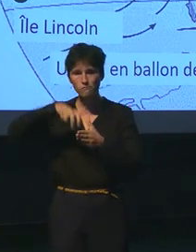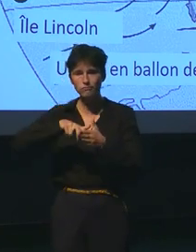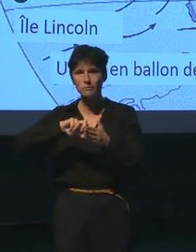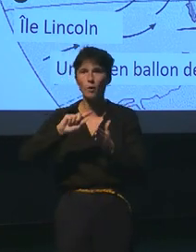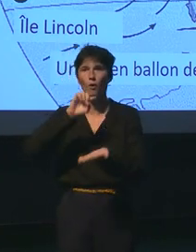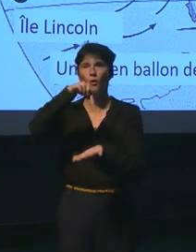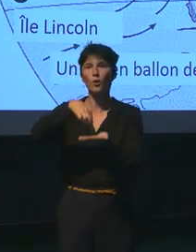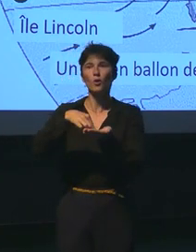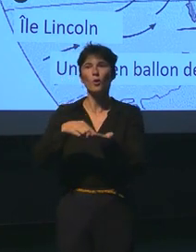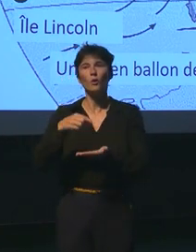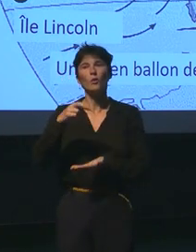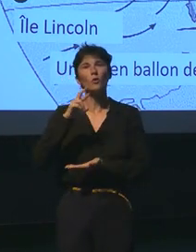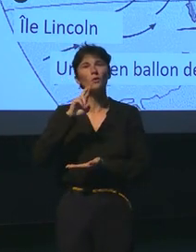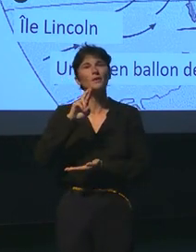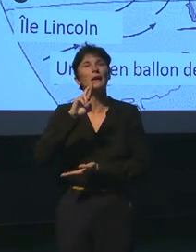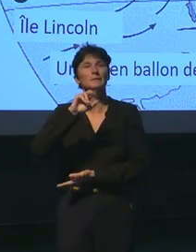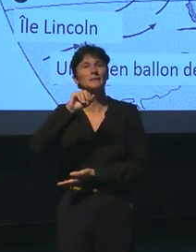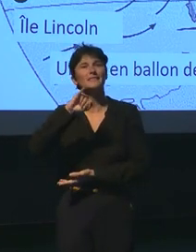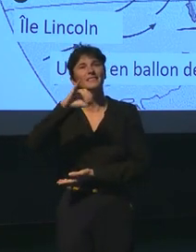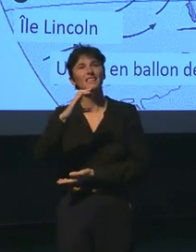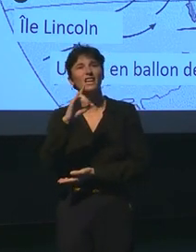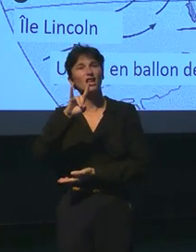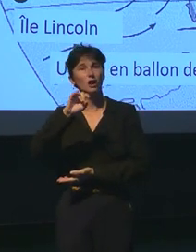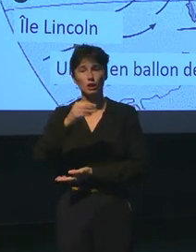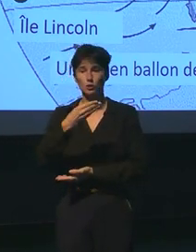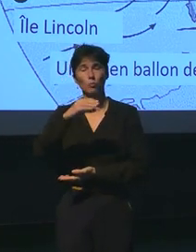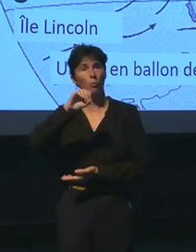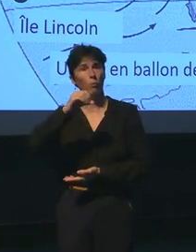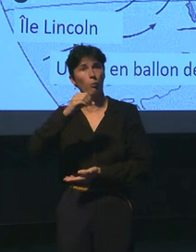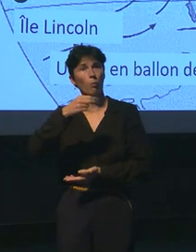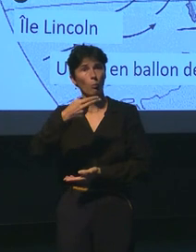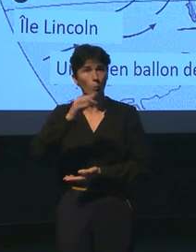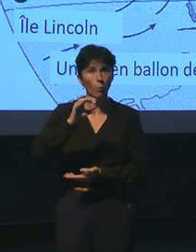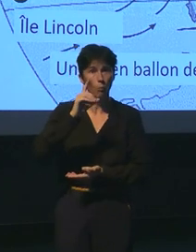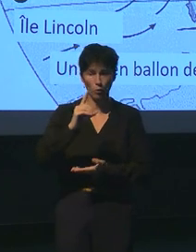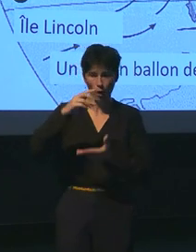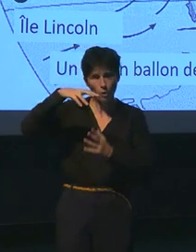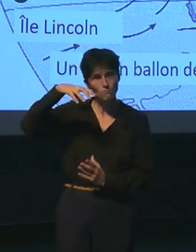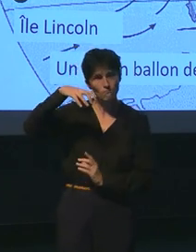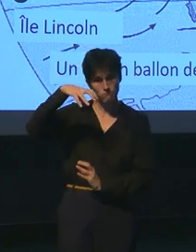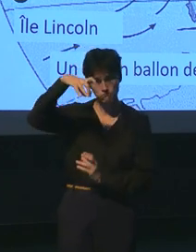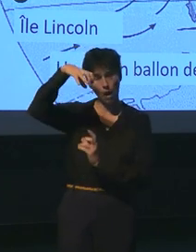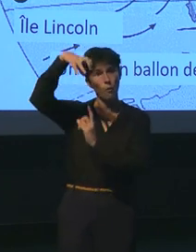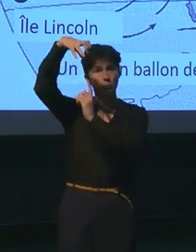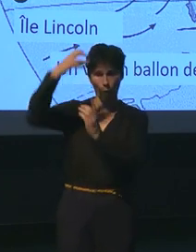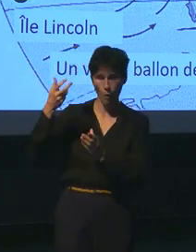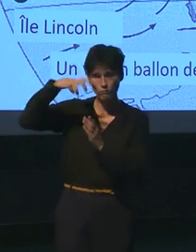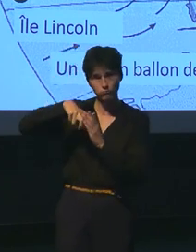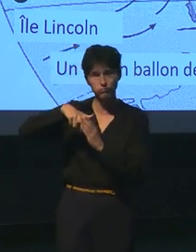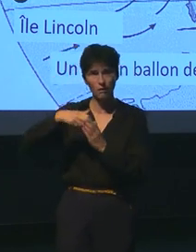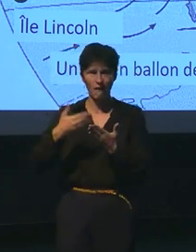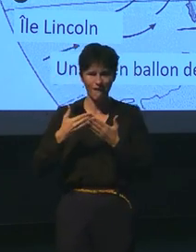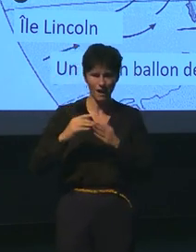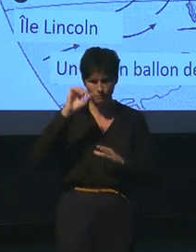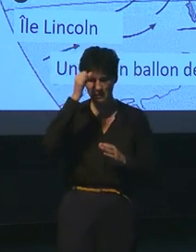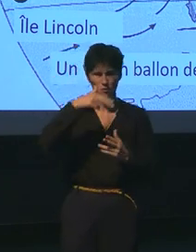sécessions. La guerre de ses sécessions qui nous confie entre les suenistes et les nordistes Richmond est une vie prise par les chubistes et dans